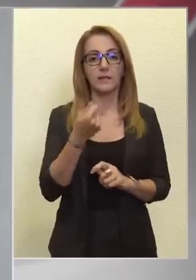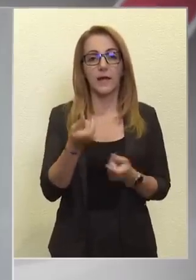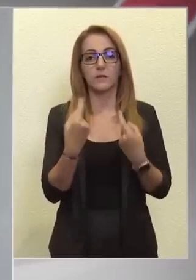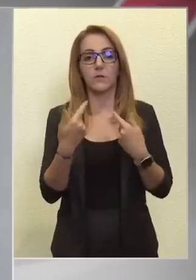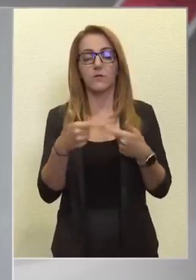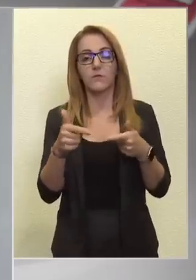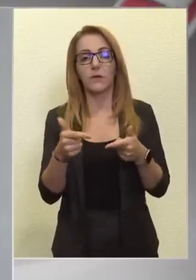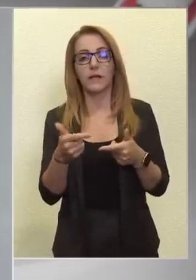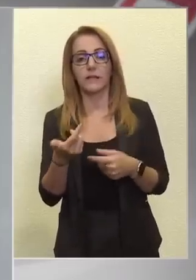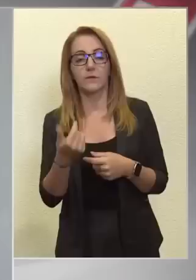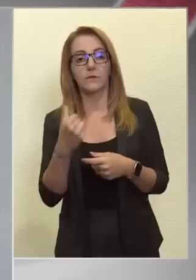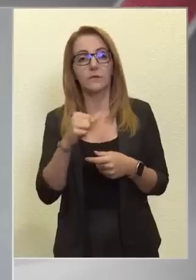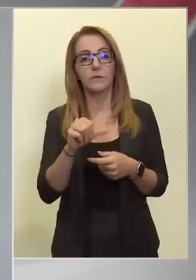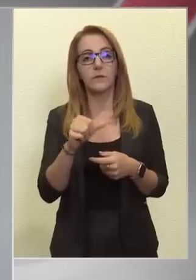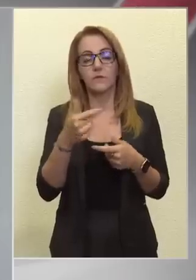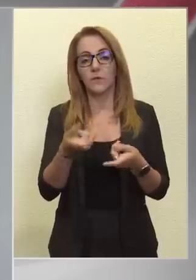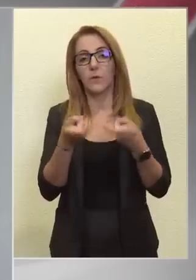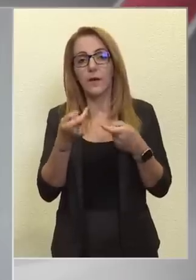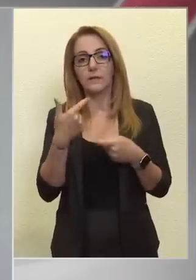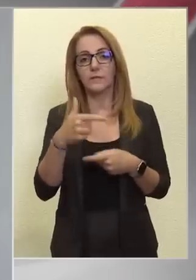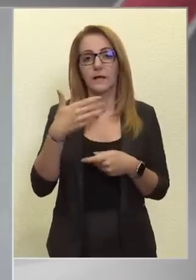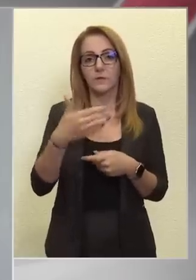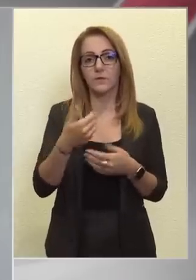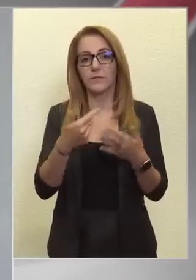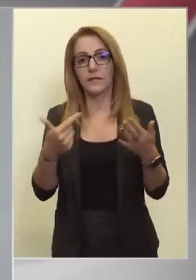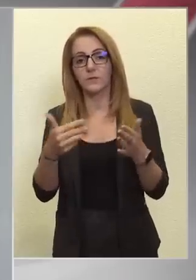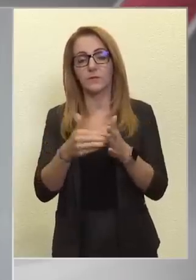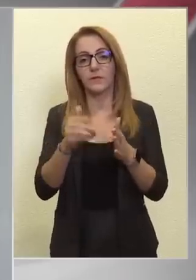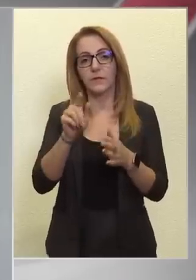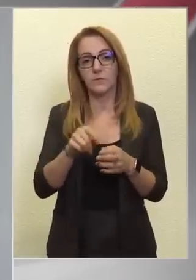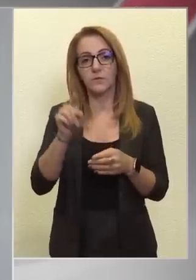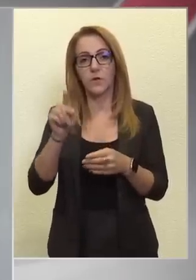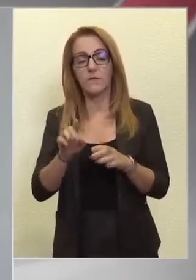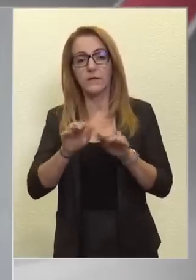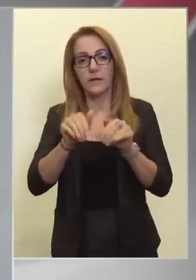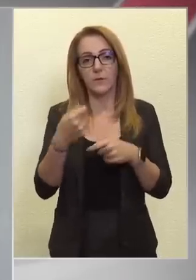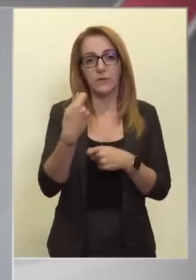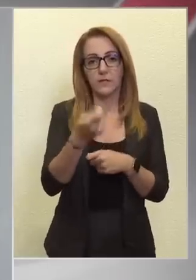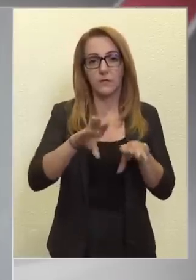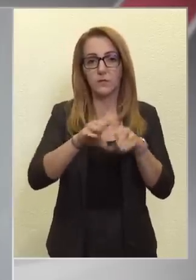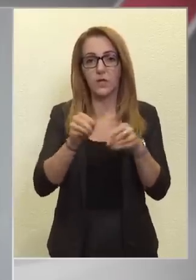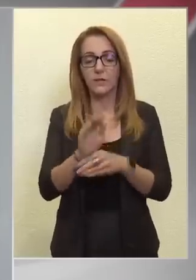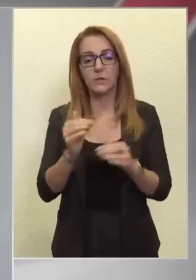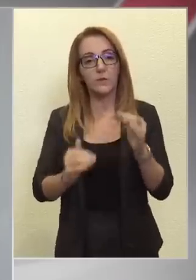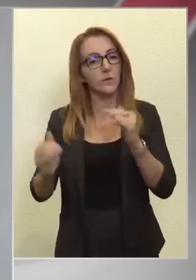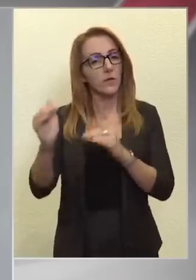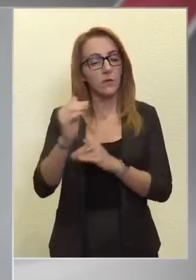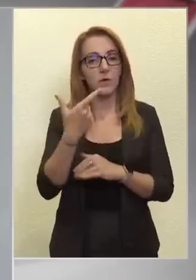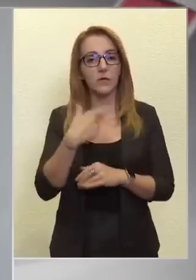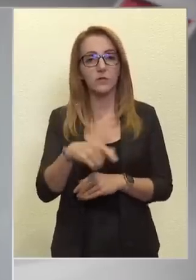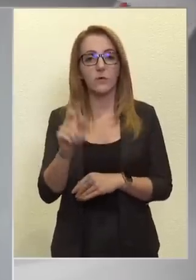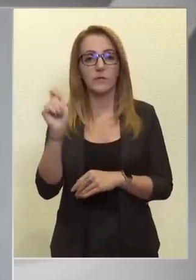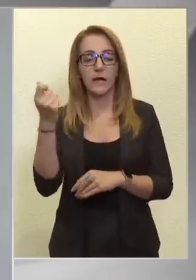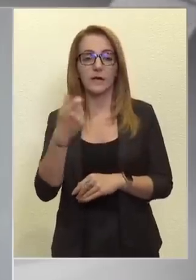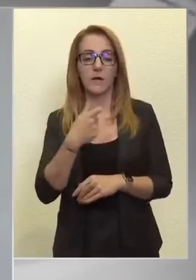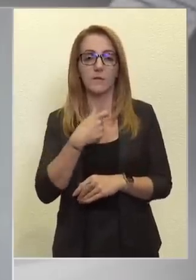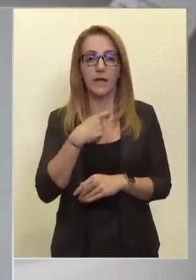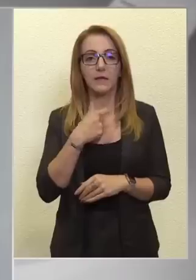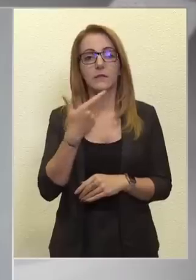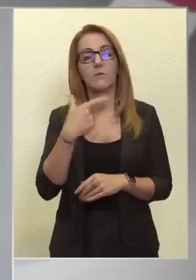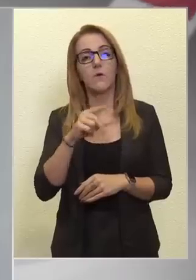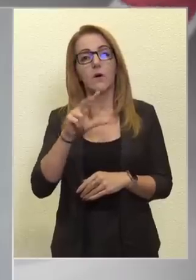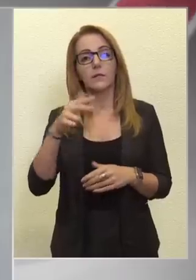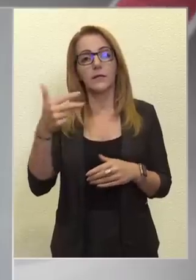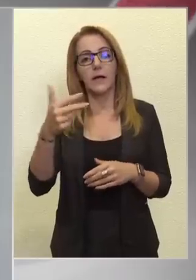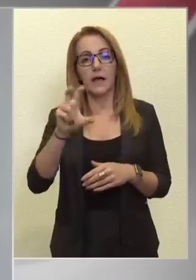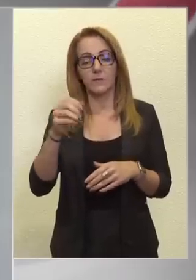-180 ezer forintos támogatást adunk havonta a családoknak. Amikor nagyon magasan volt az áram és a gázára, akkor volt ez 300